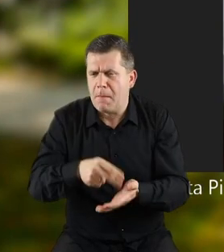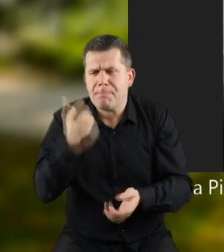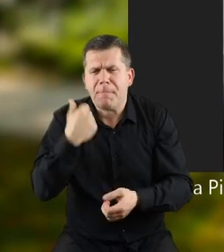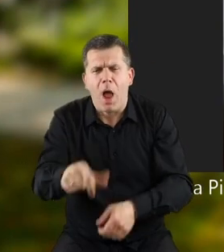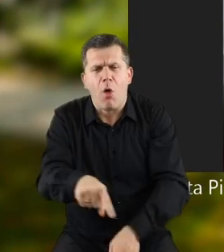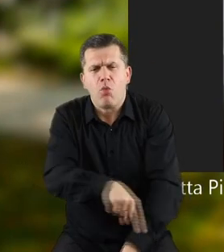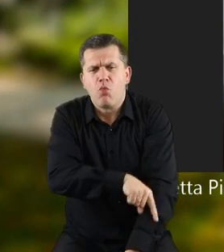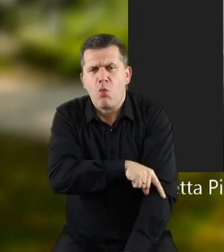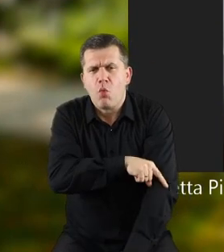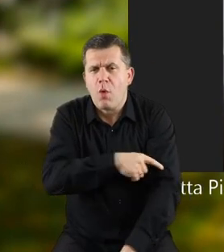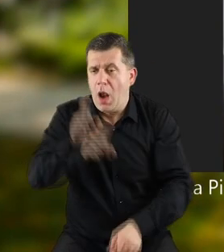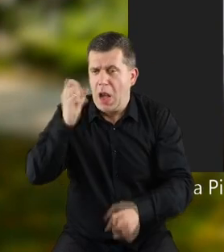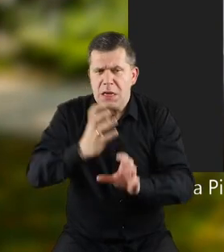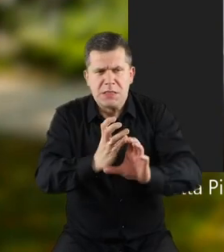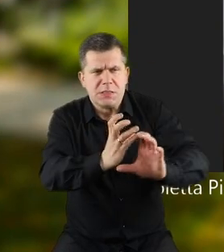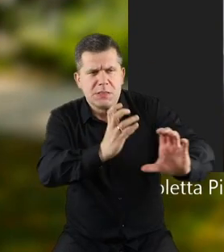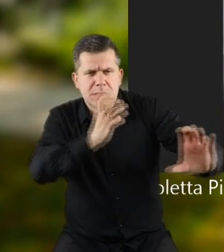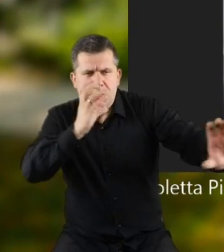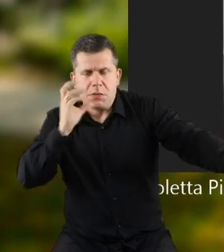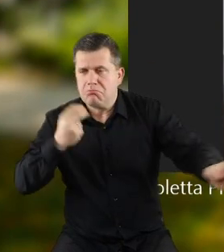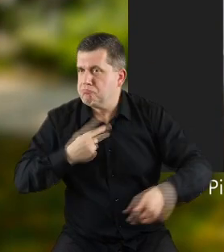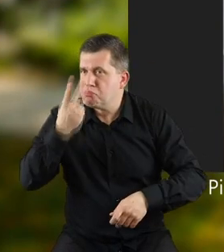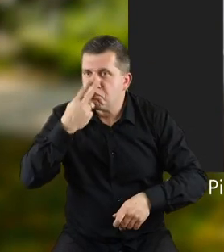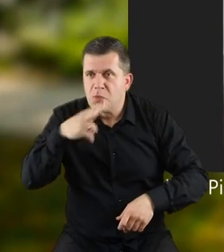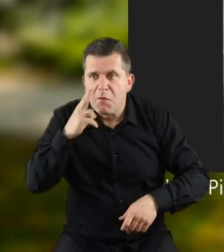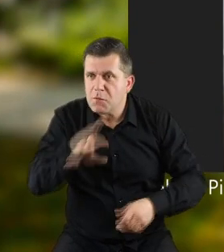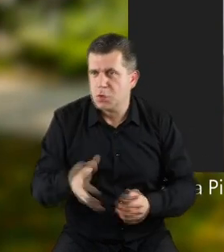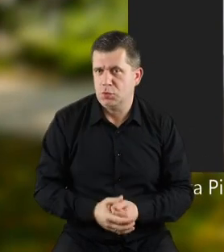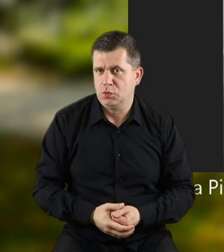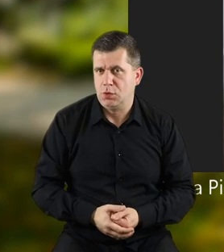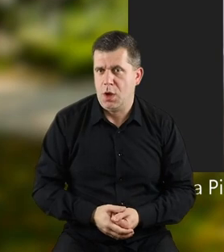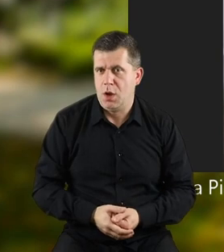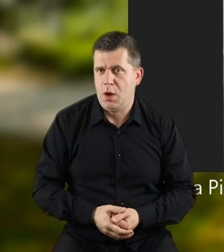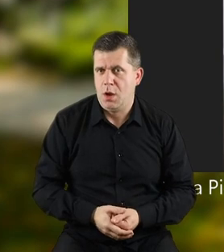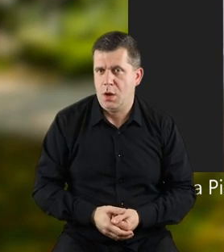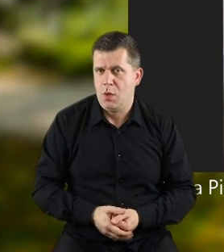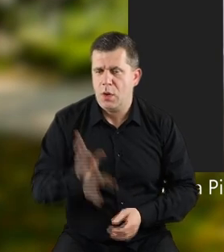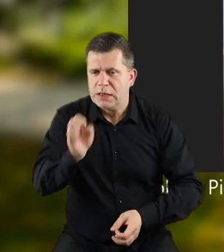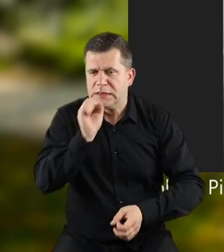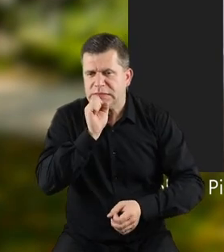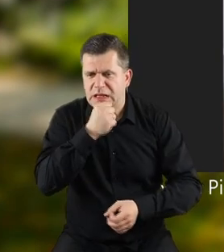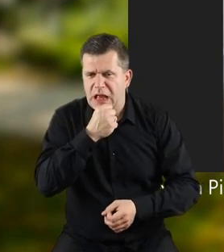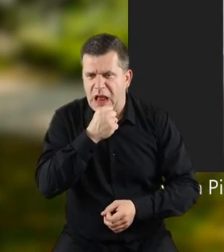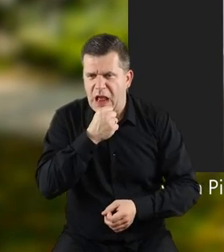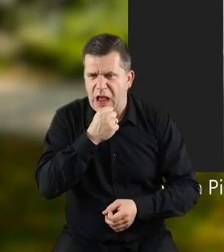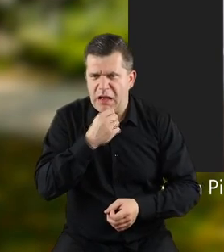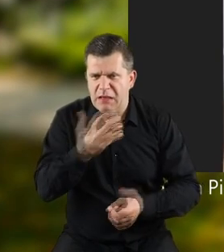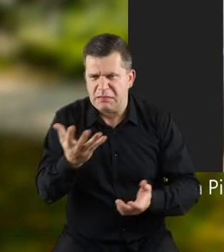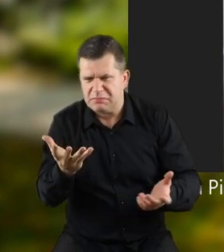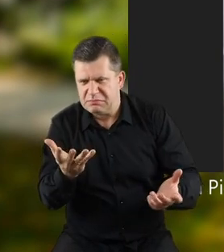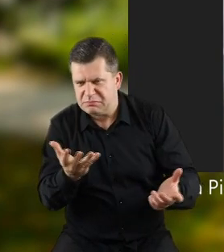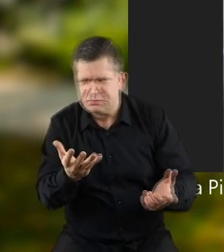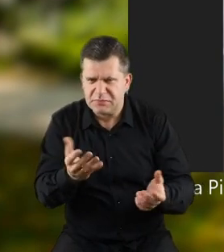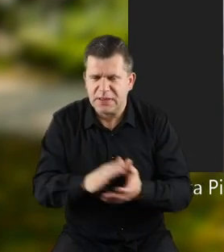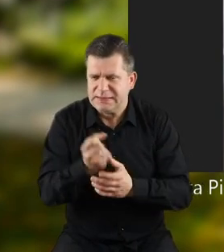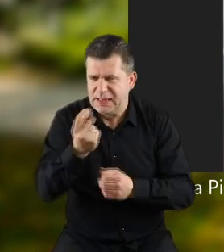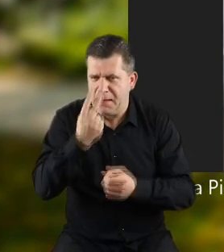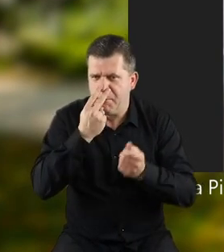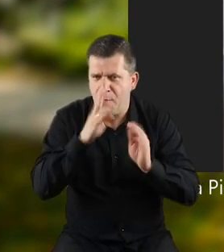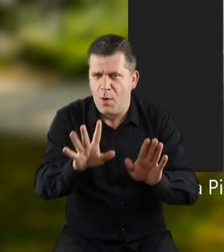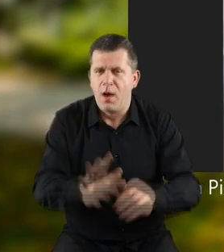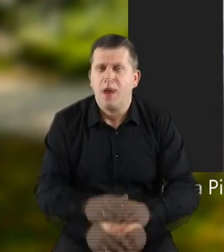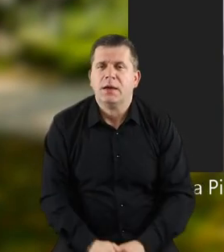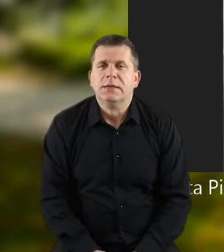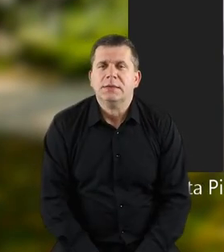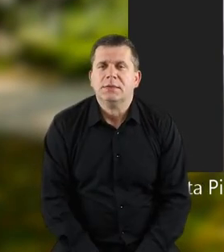bardzo długo, ale takiego auta to on jeszcze nie widział. A taki stary, śmieszny, drewniany bąk, zaraz wam go